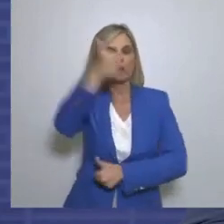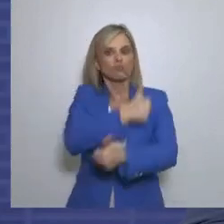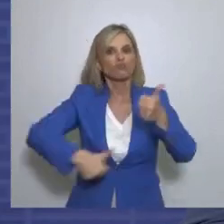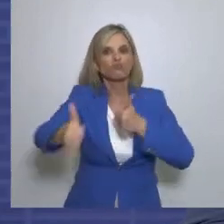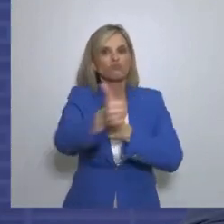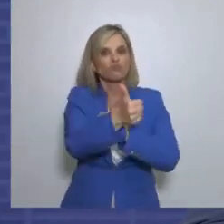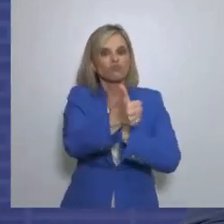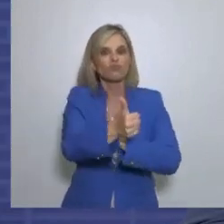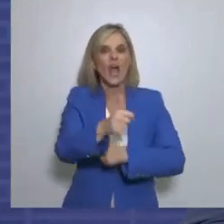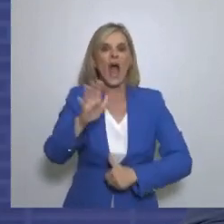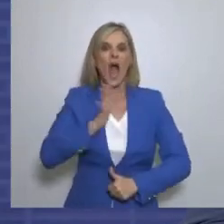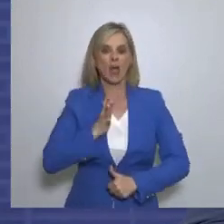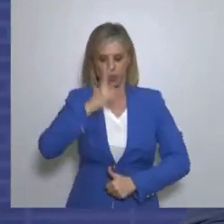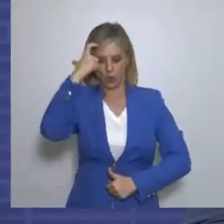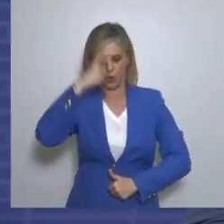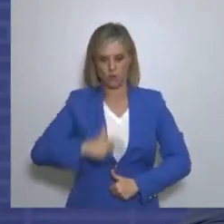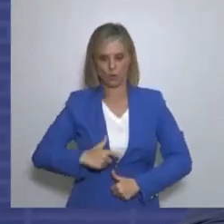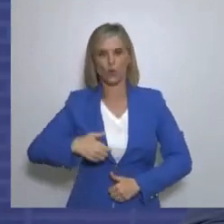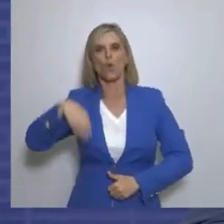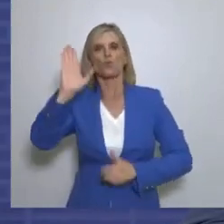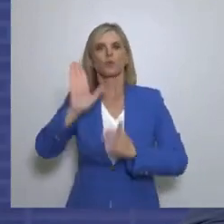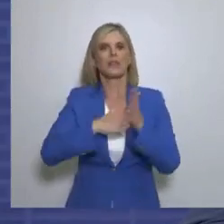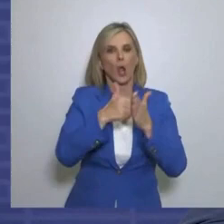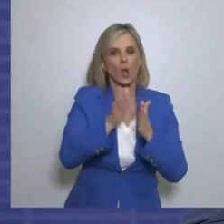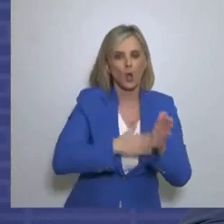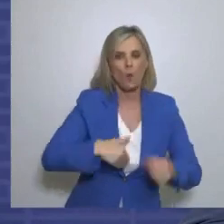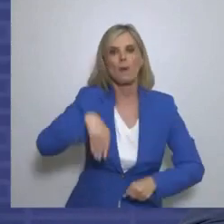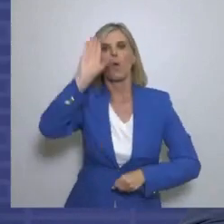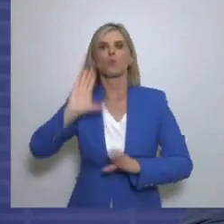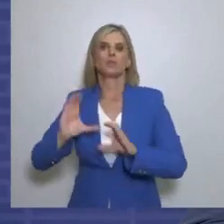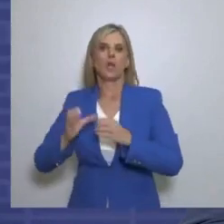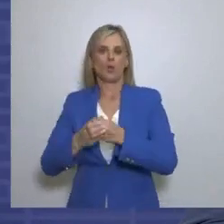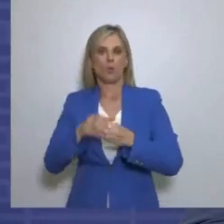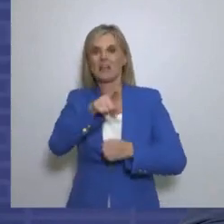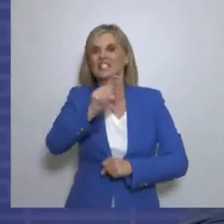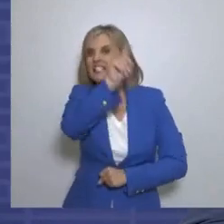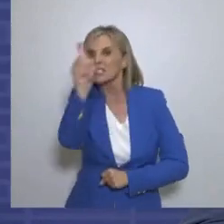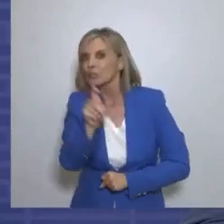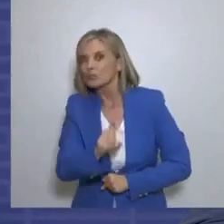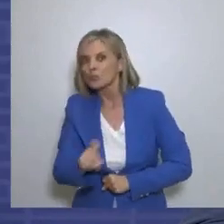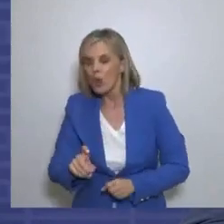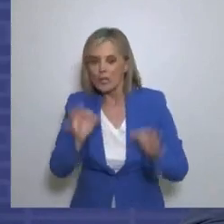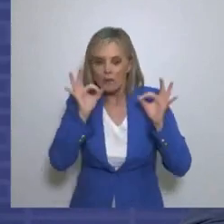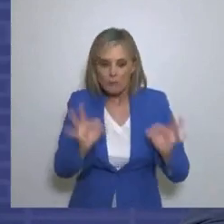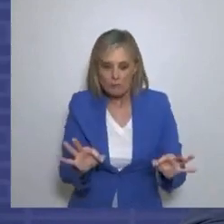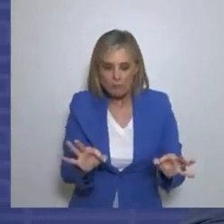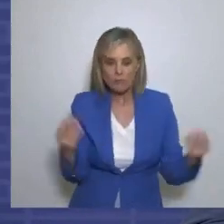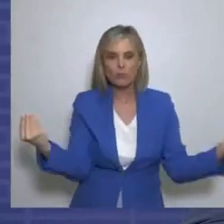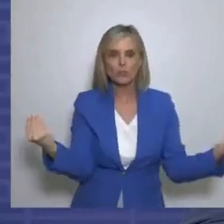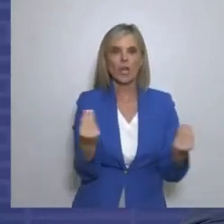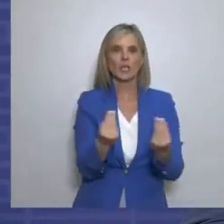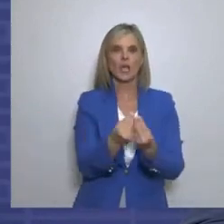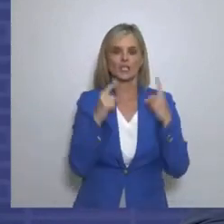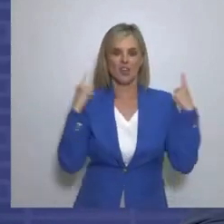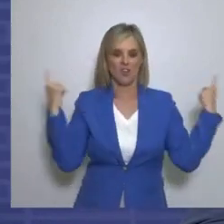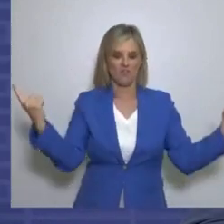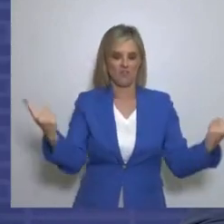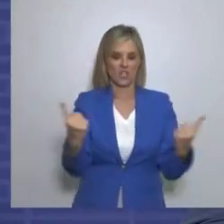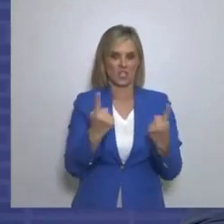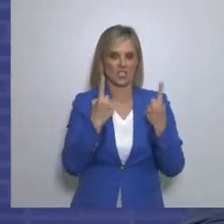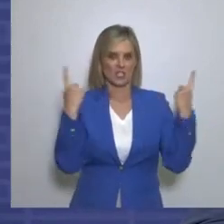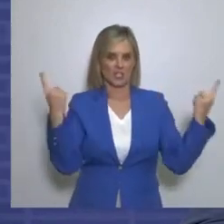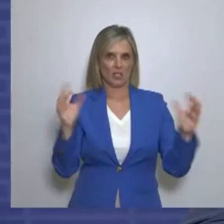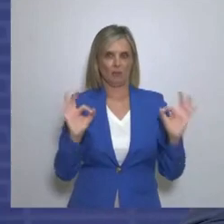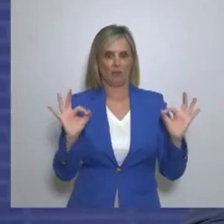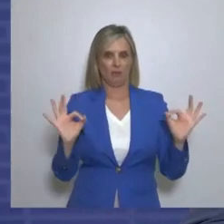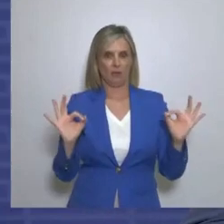κόμμα, χωρίς χρώμα, χωρίς δόγμα Ζει και διαβιώνει Σύμφωνα με τη φυσιολογική του θέση Αυτό είναι μέλημα